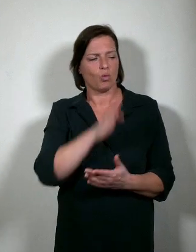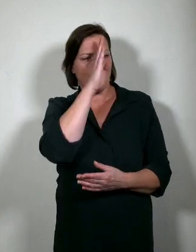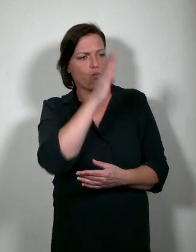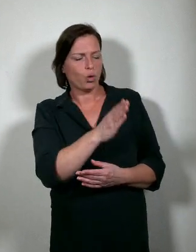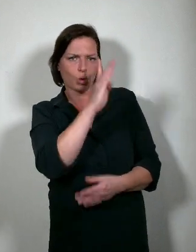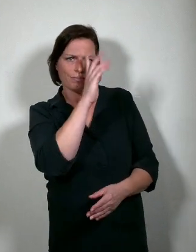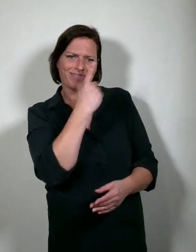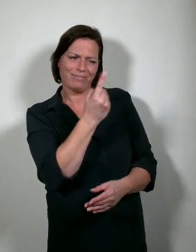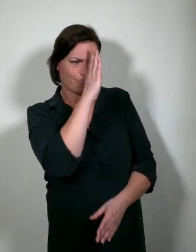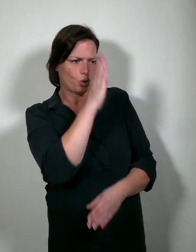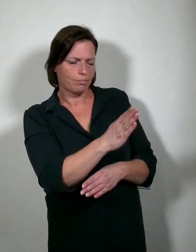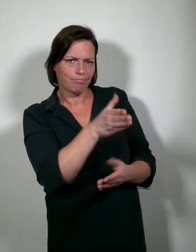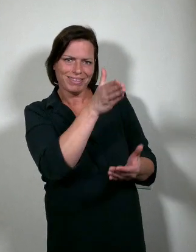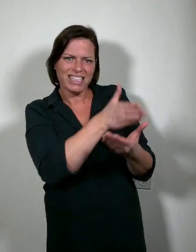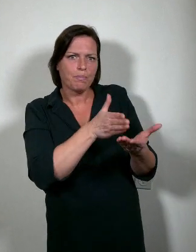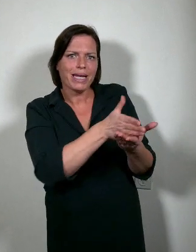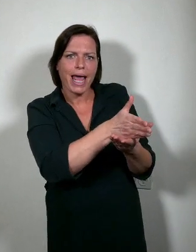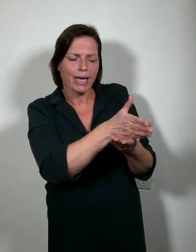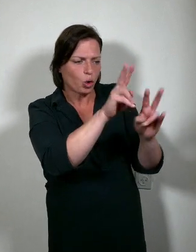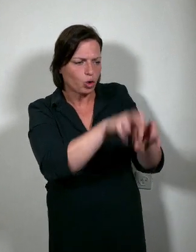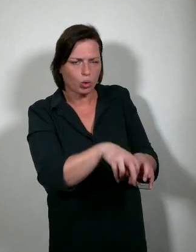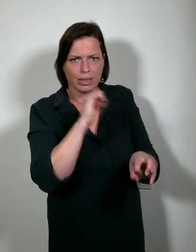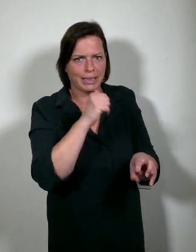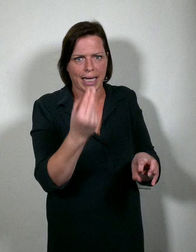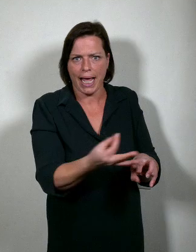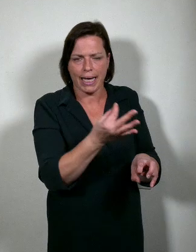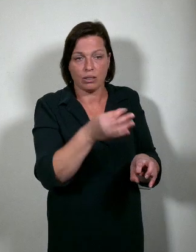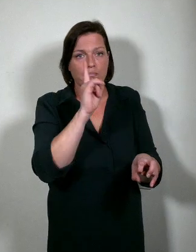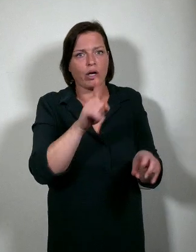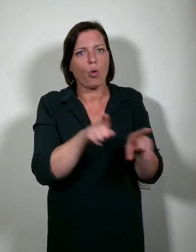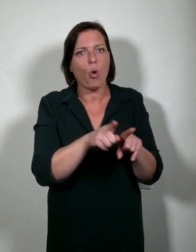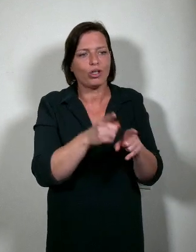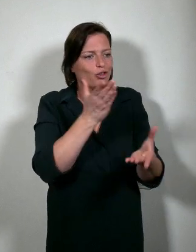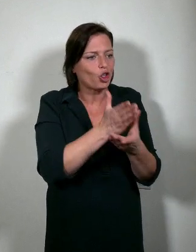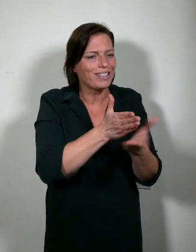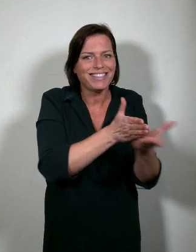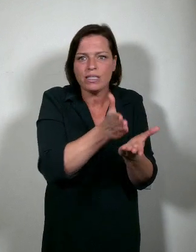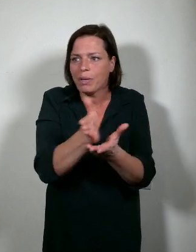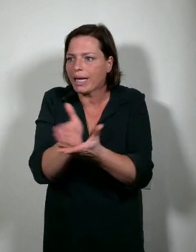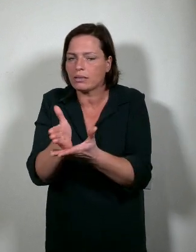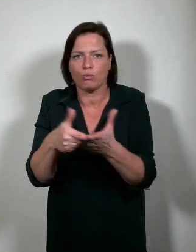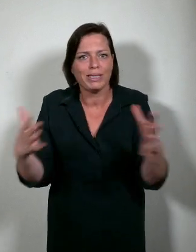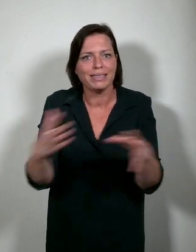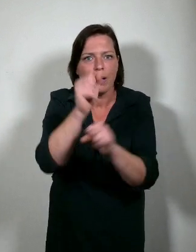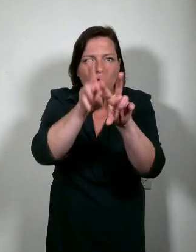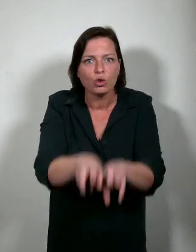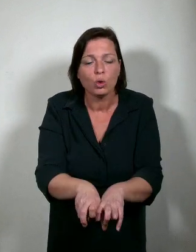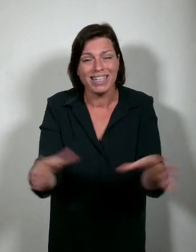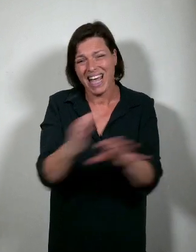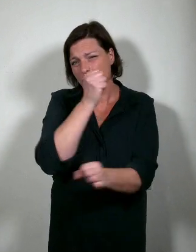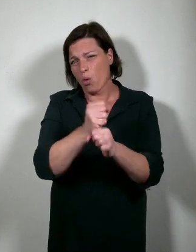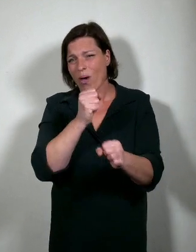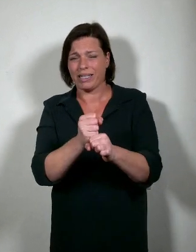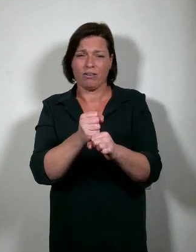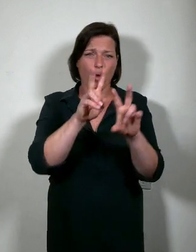onderzoek. Maar ook inter- en multidisciplinariteit moeten zich kunnen ontwikkelen. De samenwerking tussen onderzoekers met